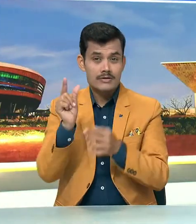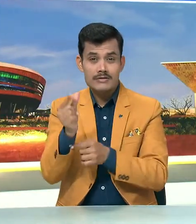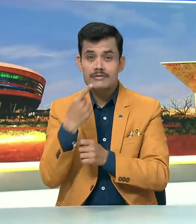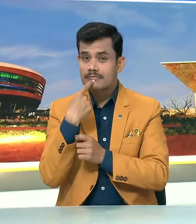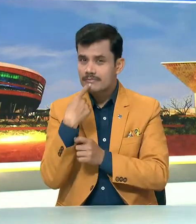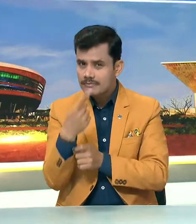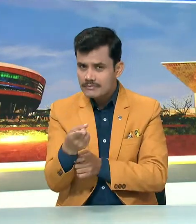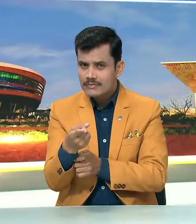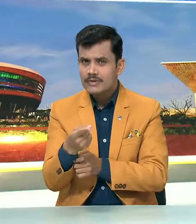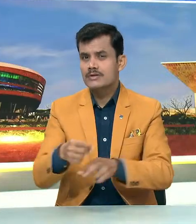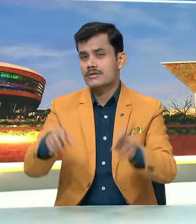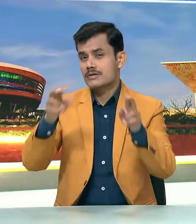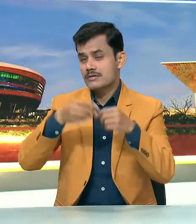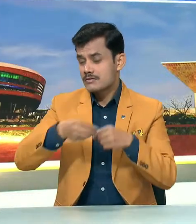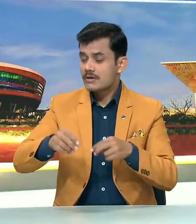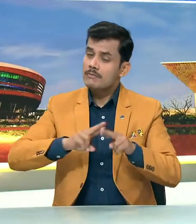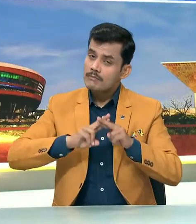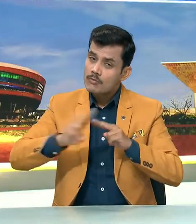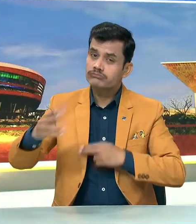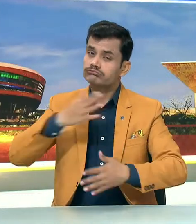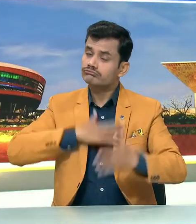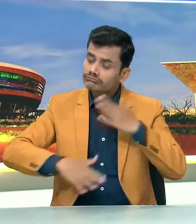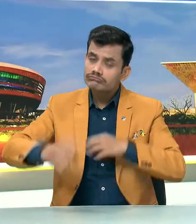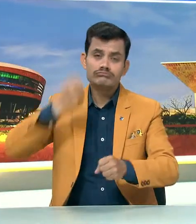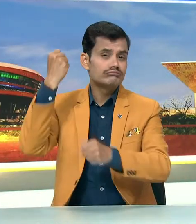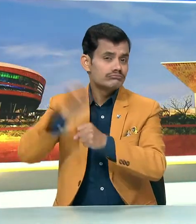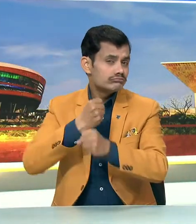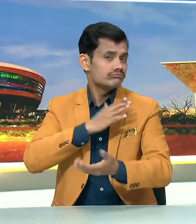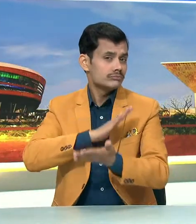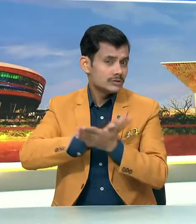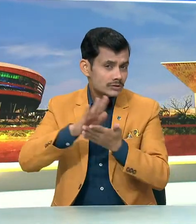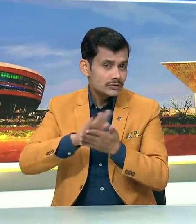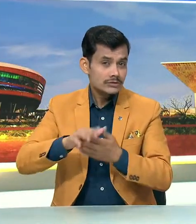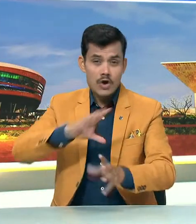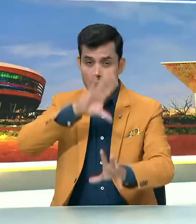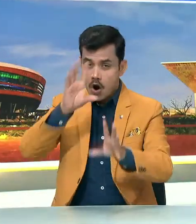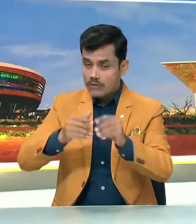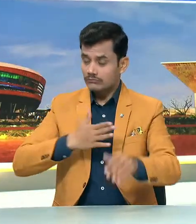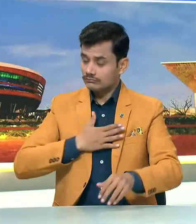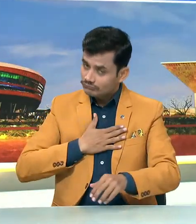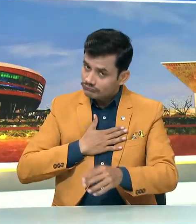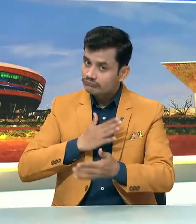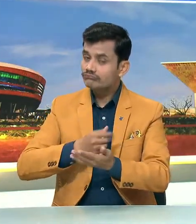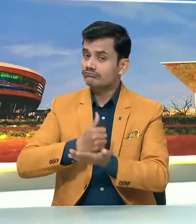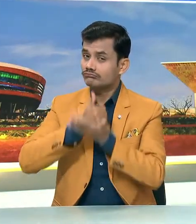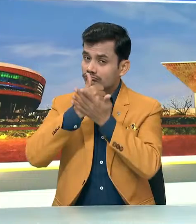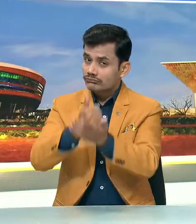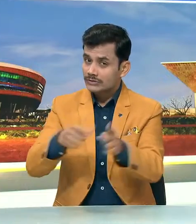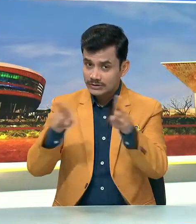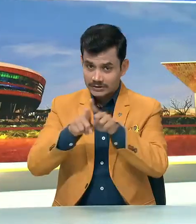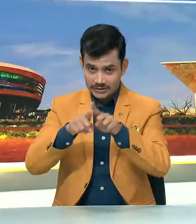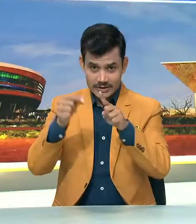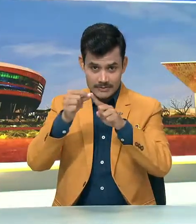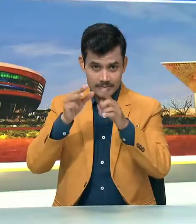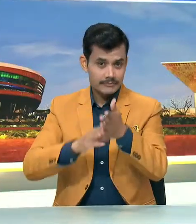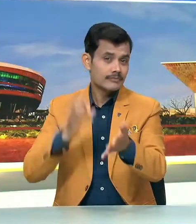कहा कि वो पूरी इमानदारी के साथ सबके विश्वास पर खरा उतरने की कोशिश करेंगे और मोदी की